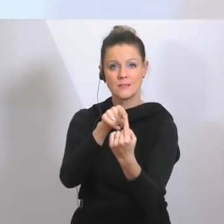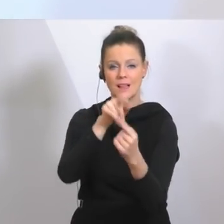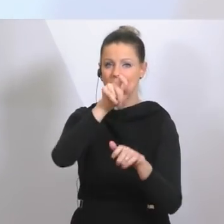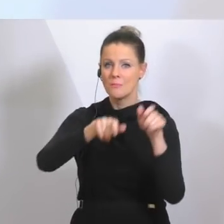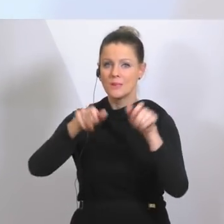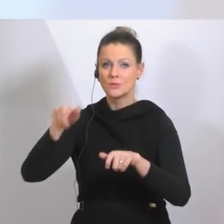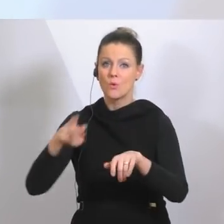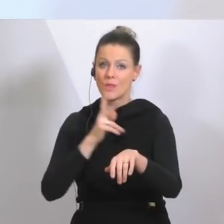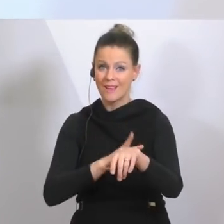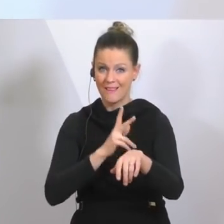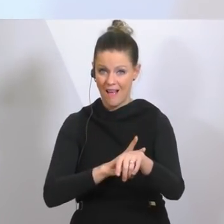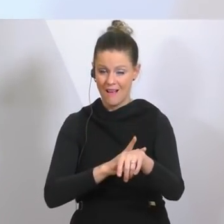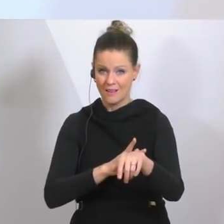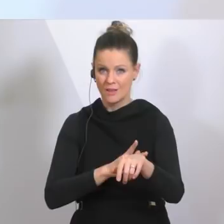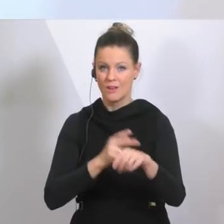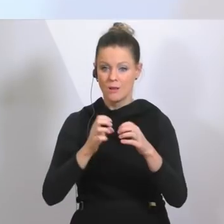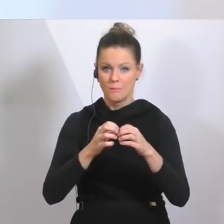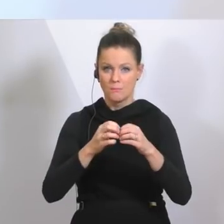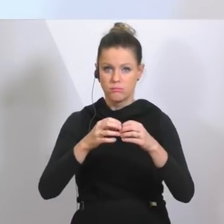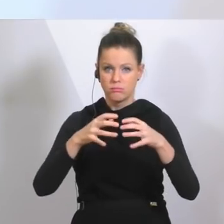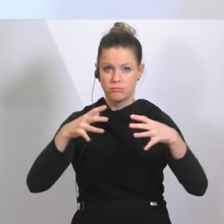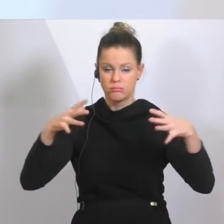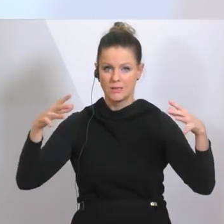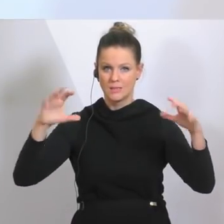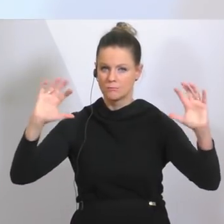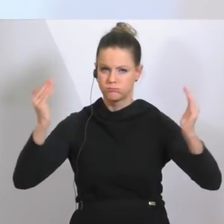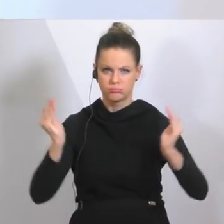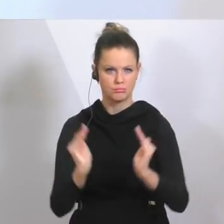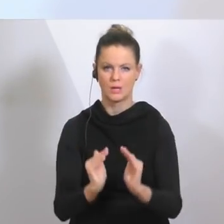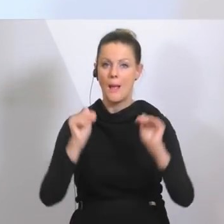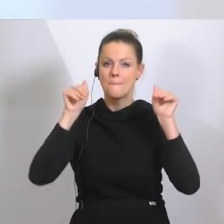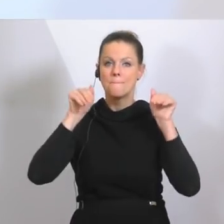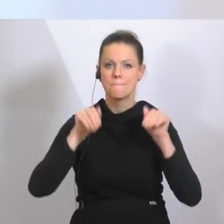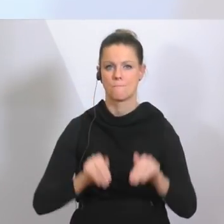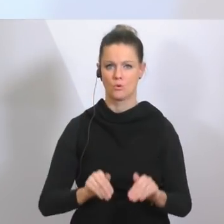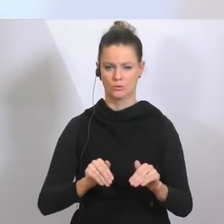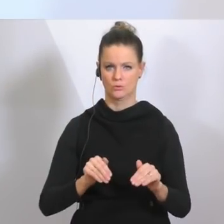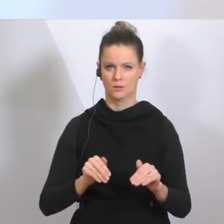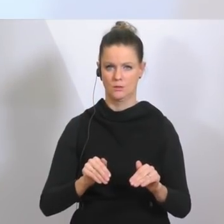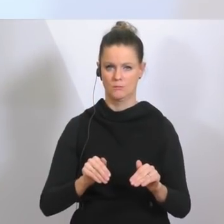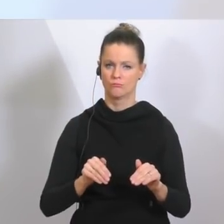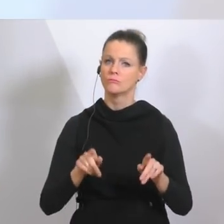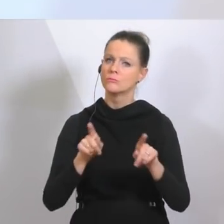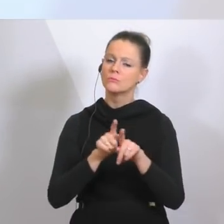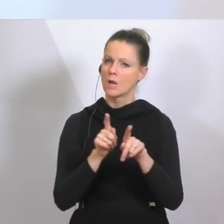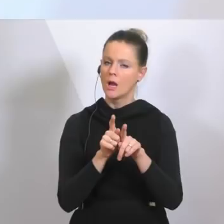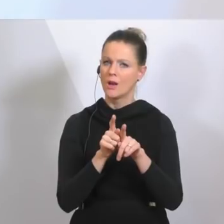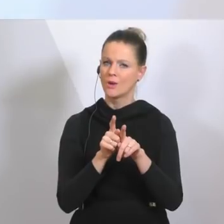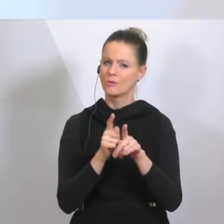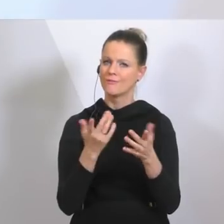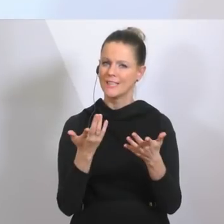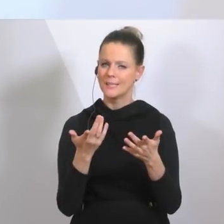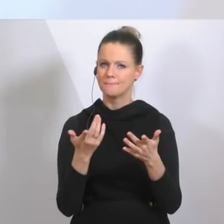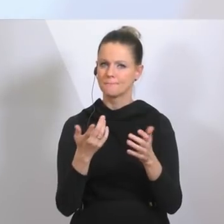Erkrankungsfälle und ihre Zuwächse drastisch zu reduzieren und auf